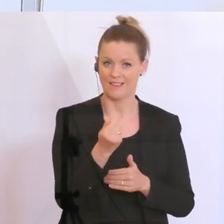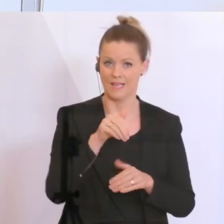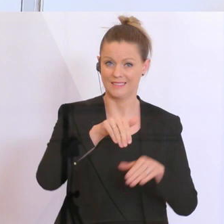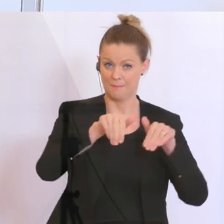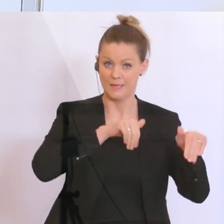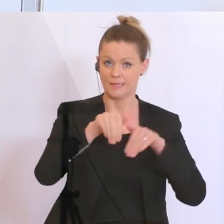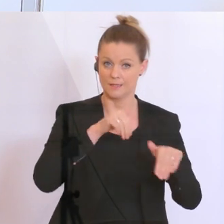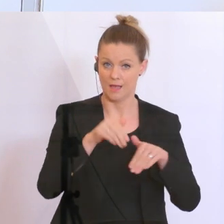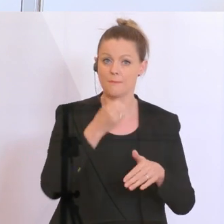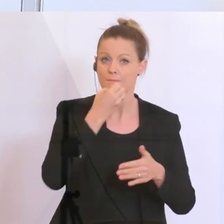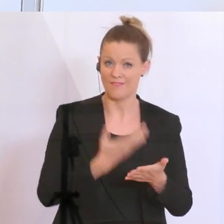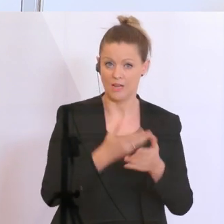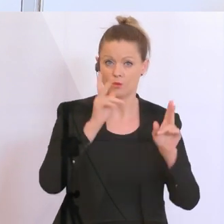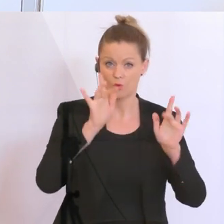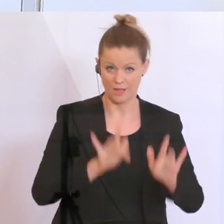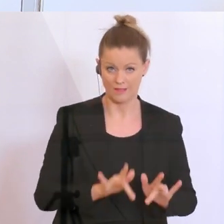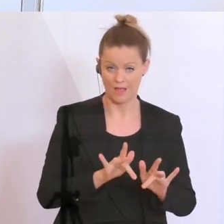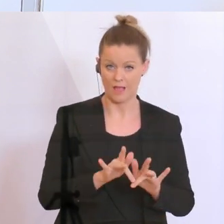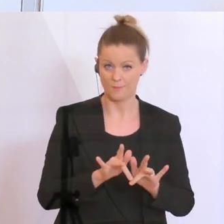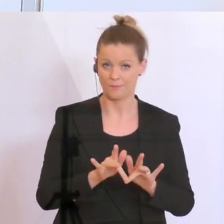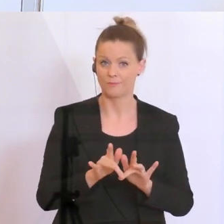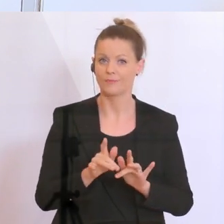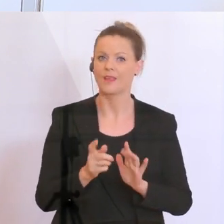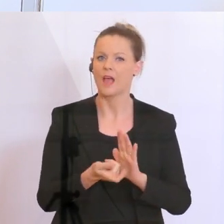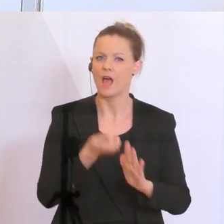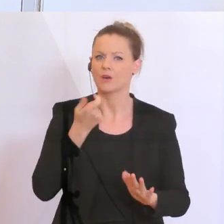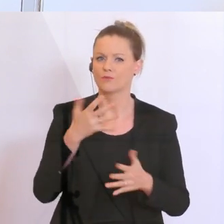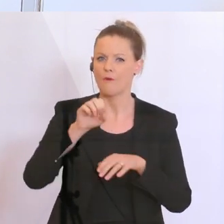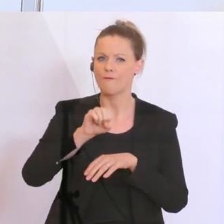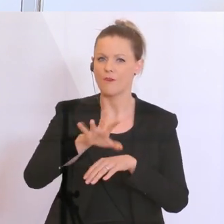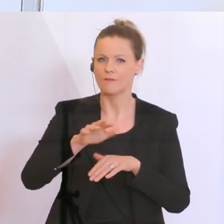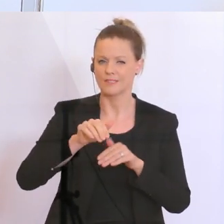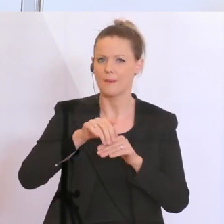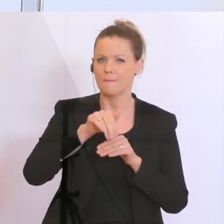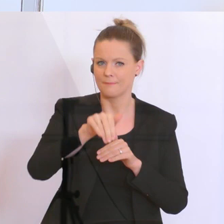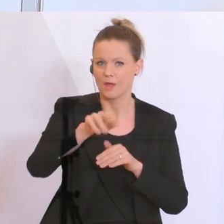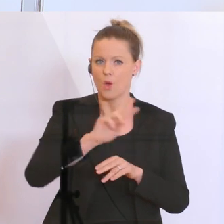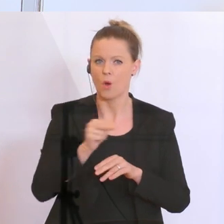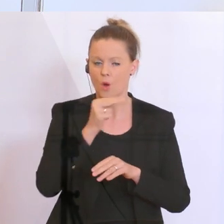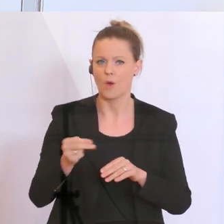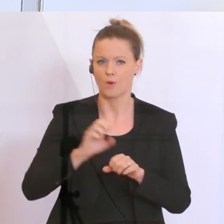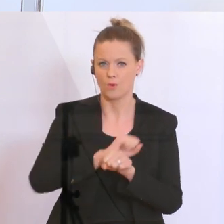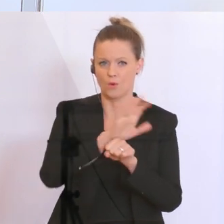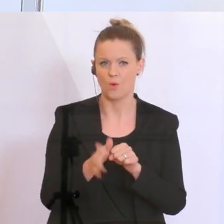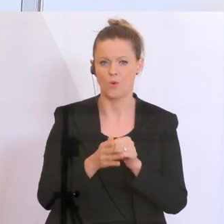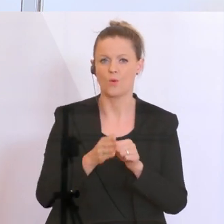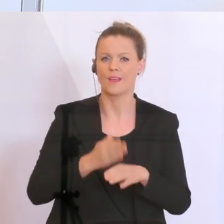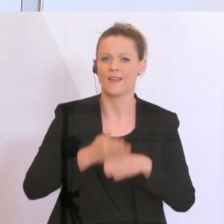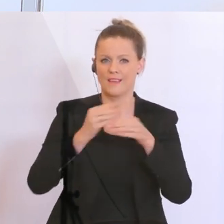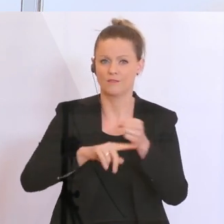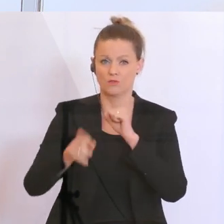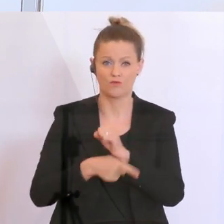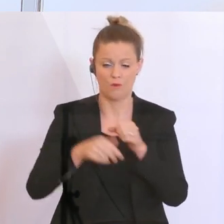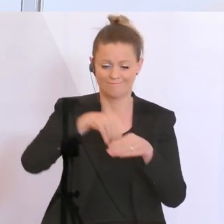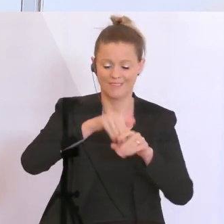genehmigt hat, aus dem 15 Milliarden Euro Corona-Hilfsfonds sind ja verschiedene Garantiemöglichkeiten da. Einerseits